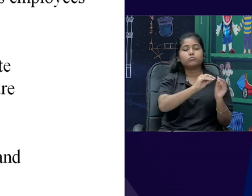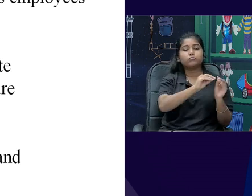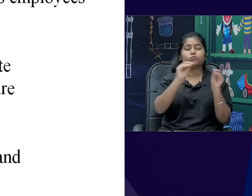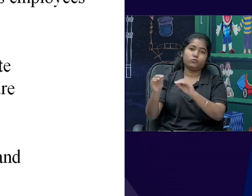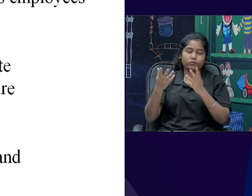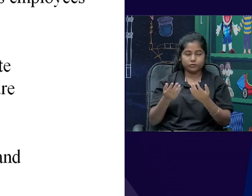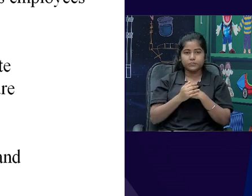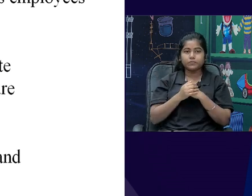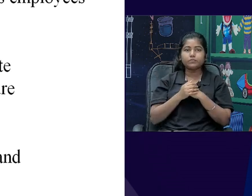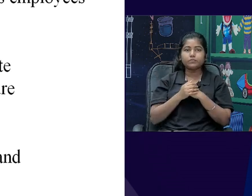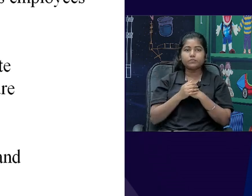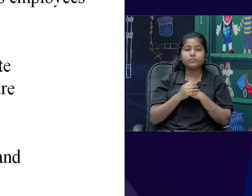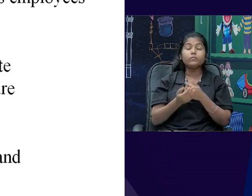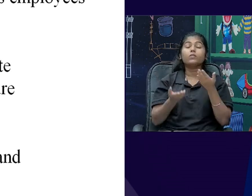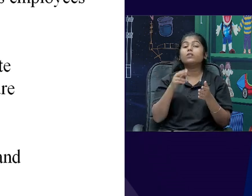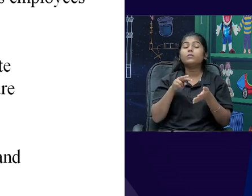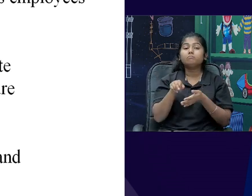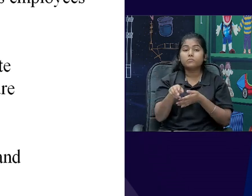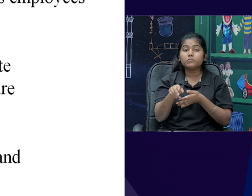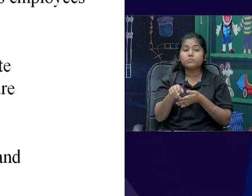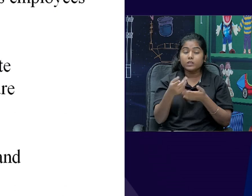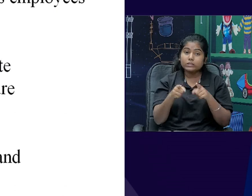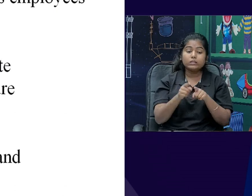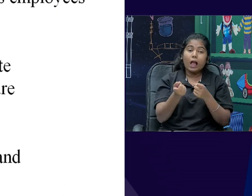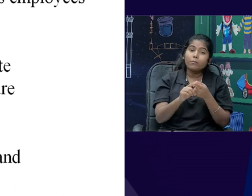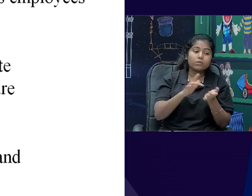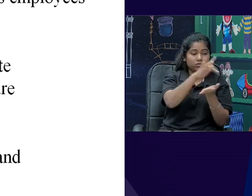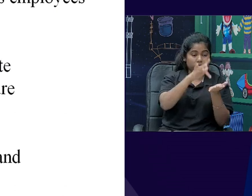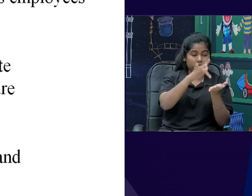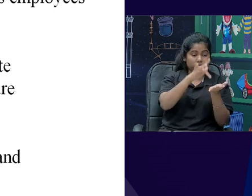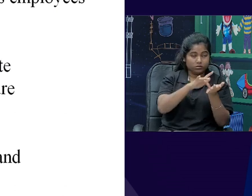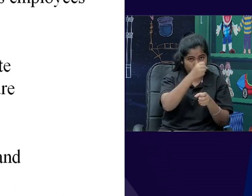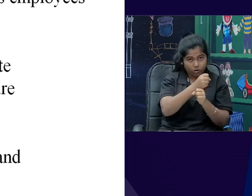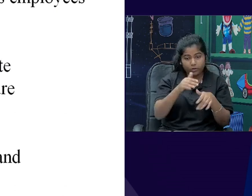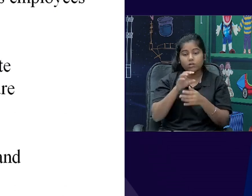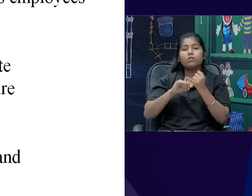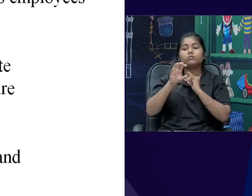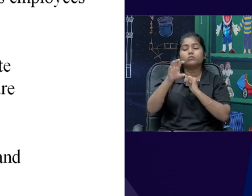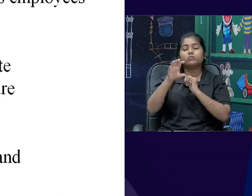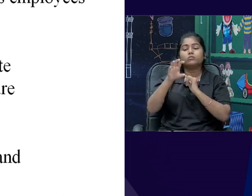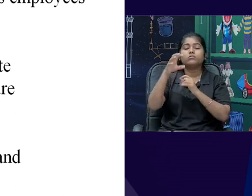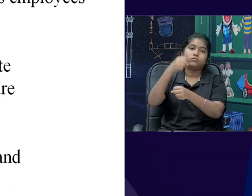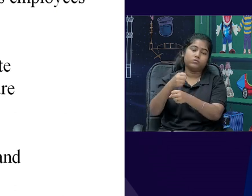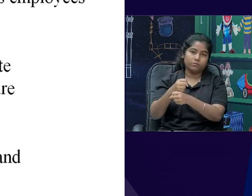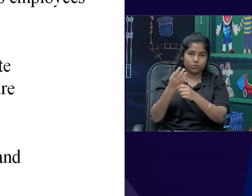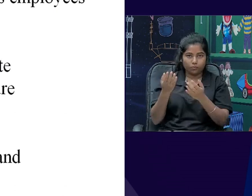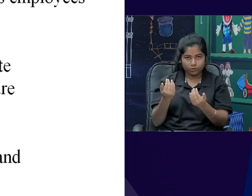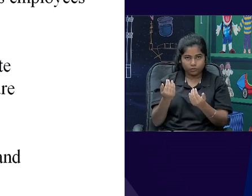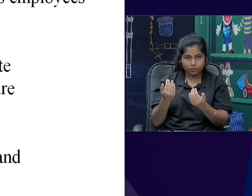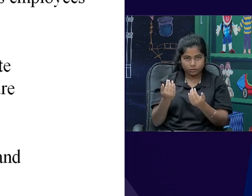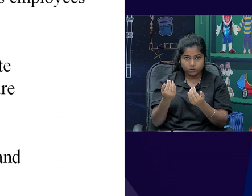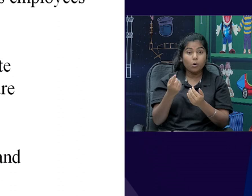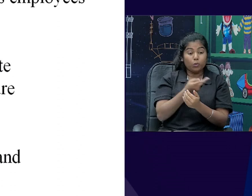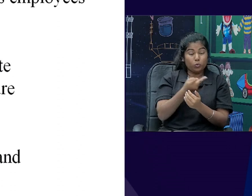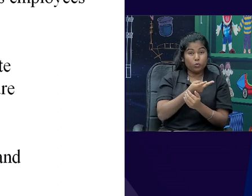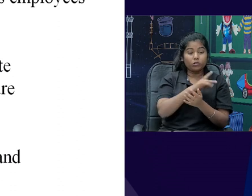the departmental undertakings, may be under the central or the state government, and the rules of both central and state government are